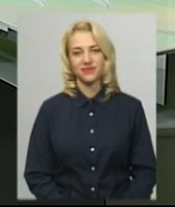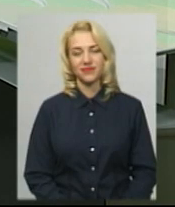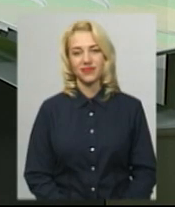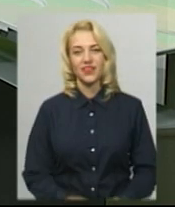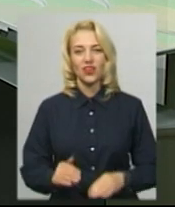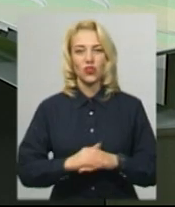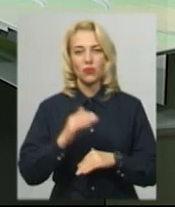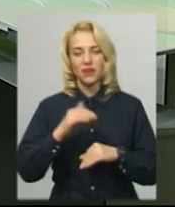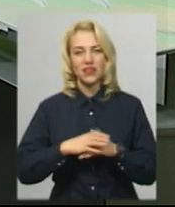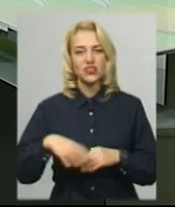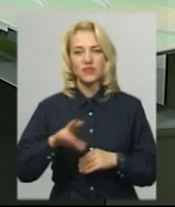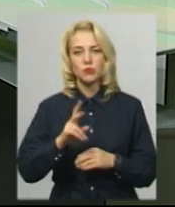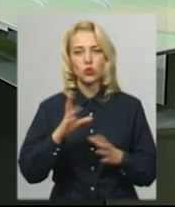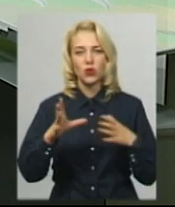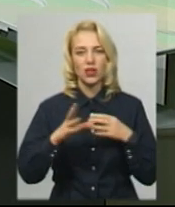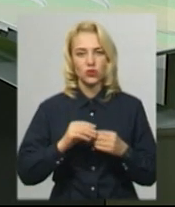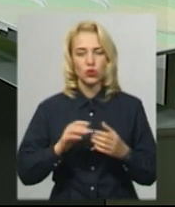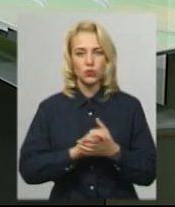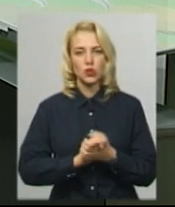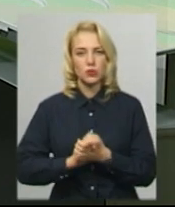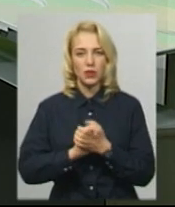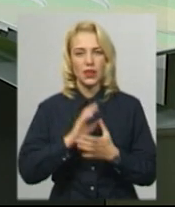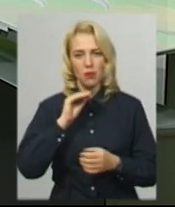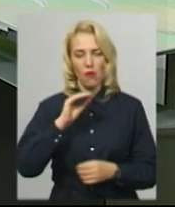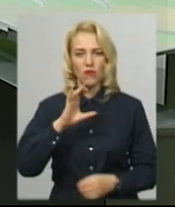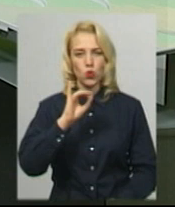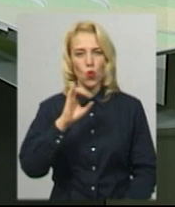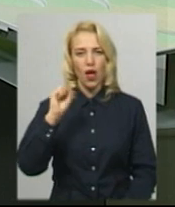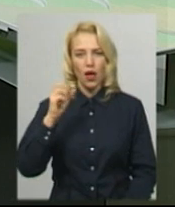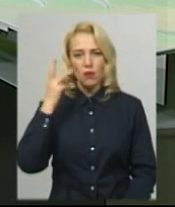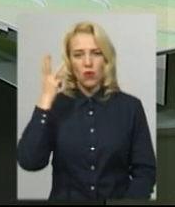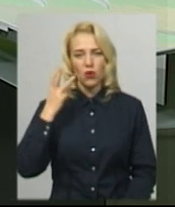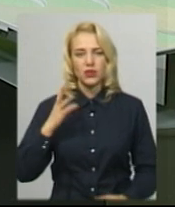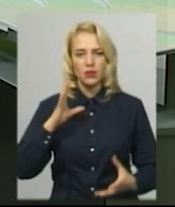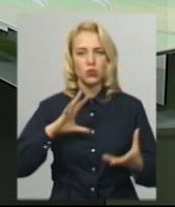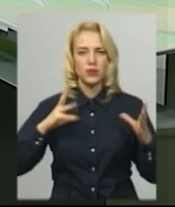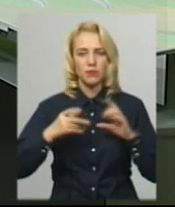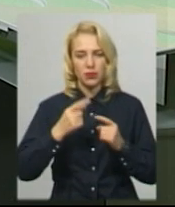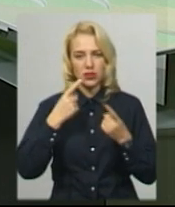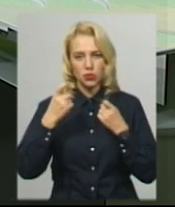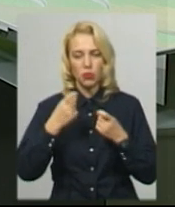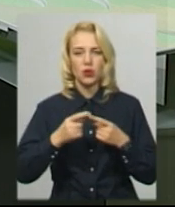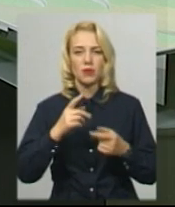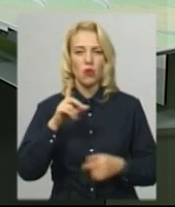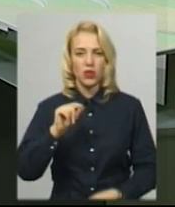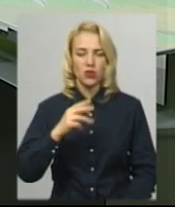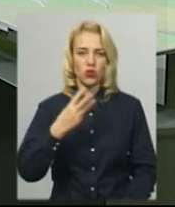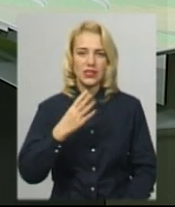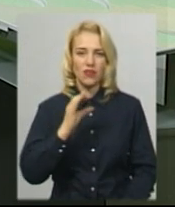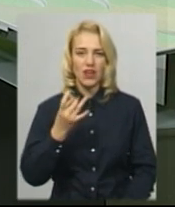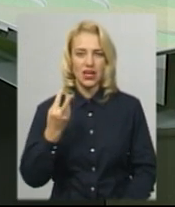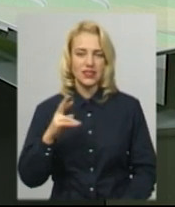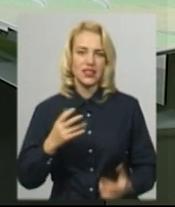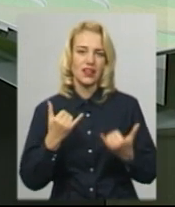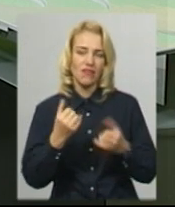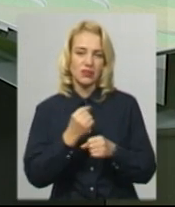Доброго вечора всім, хто разом із суспільним мовником «Я Поділля» підбиватиме інформаційний підсумок понеділка 30 вересня. В студії для вас працює